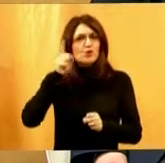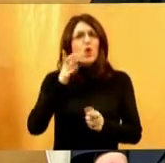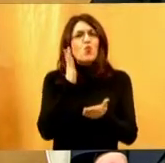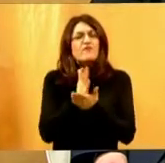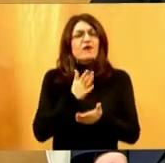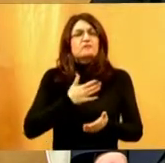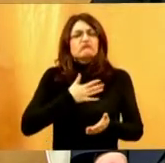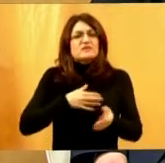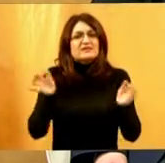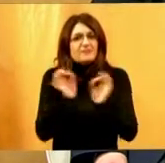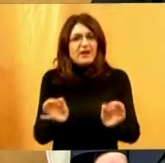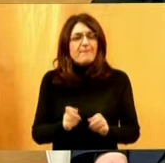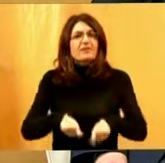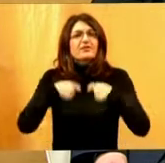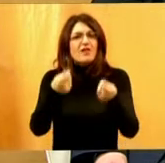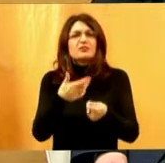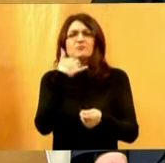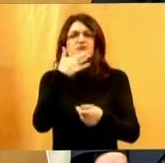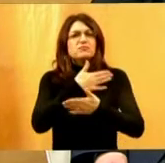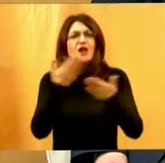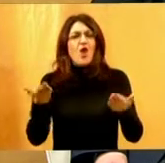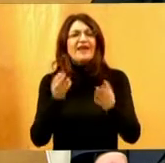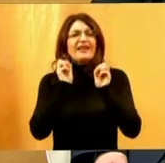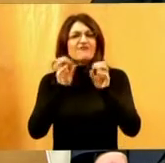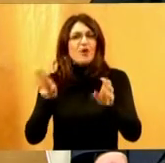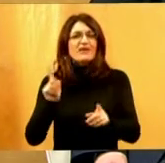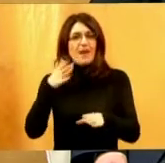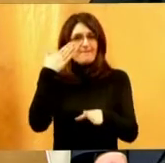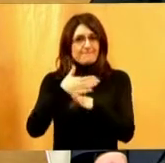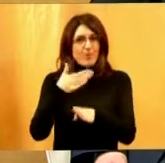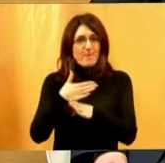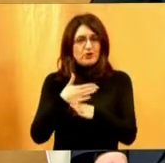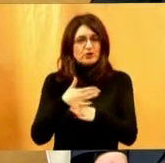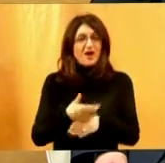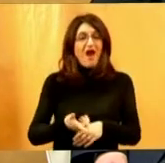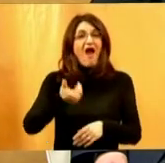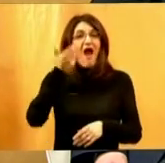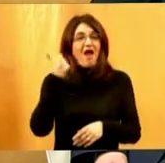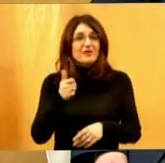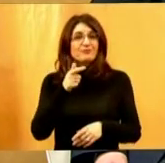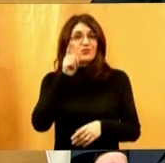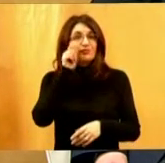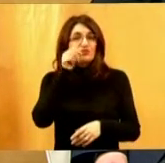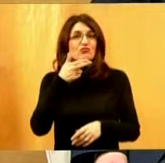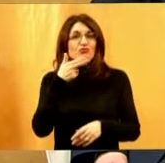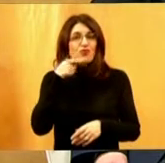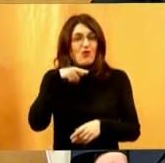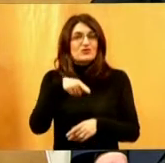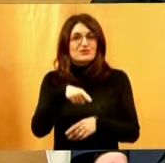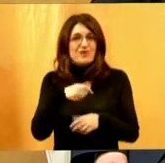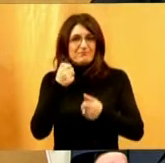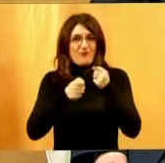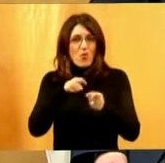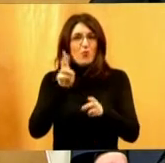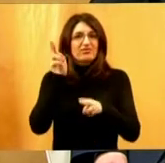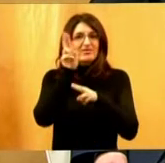spremni na pružanje bilo kakve informacije ili pomoći. Međutim, sa putnicima se to ne događa uvijek